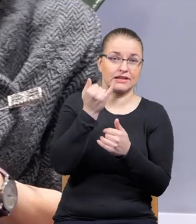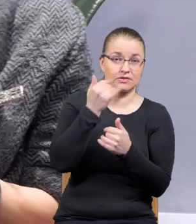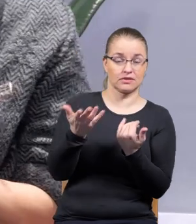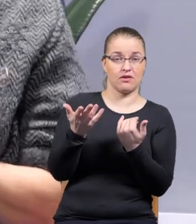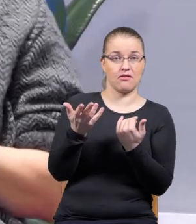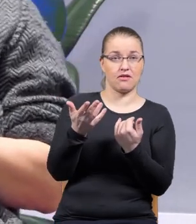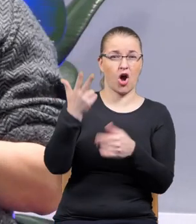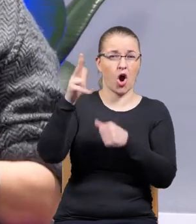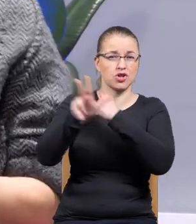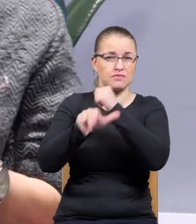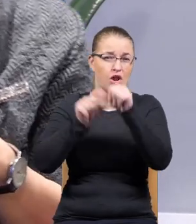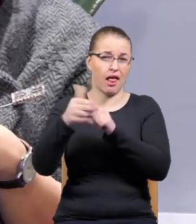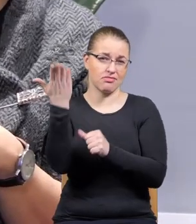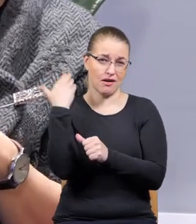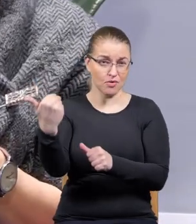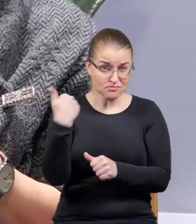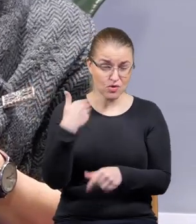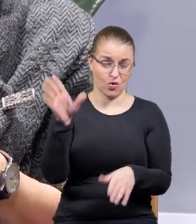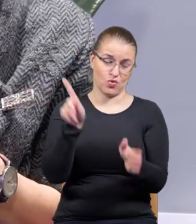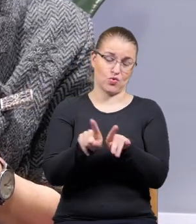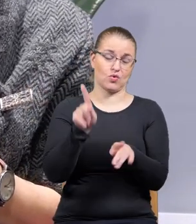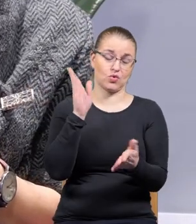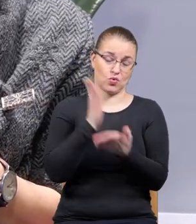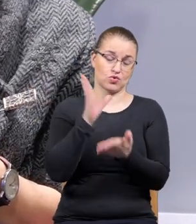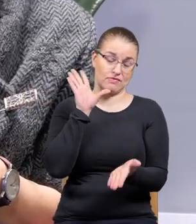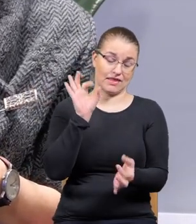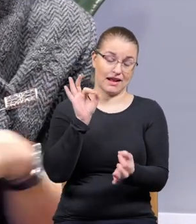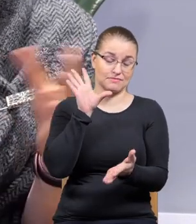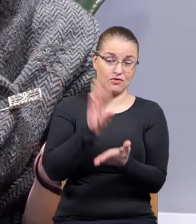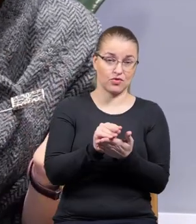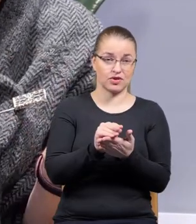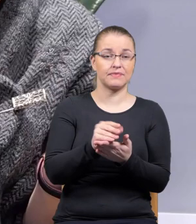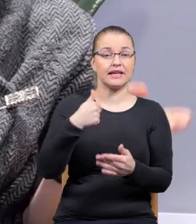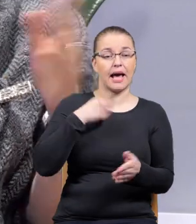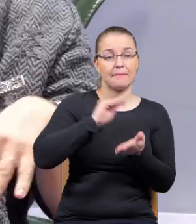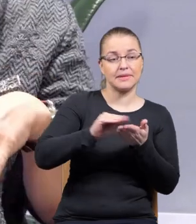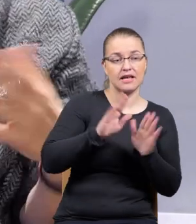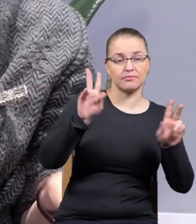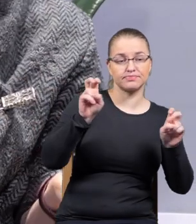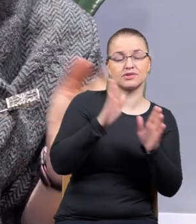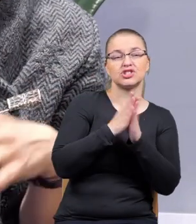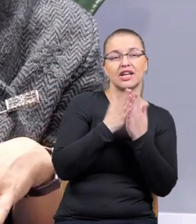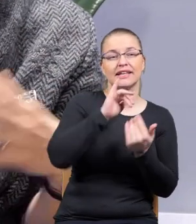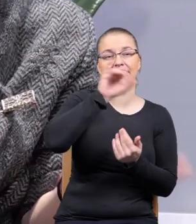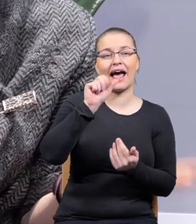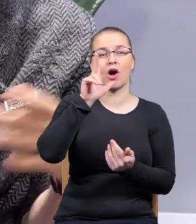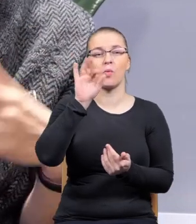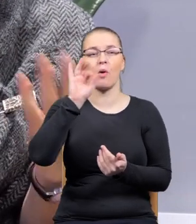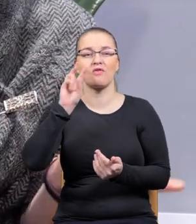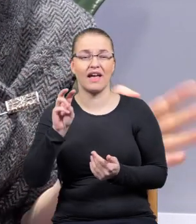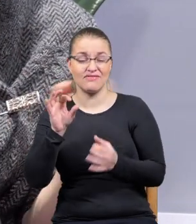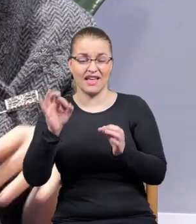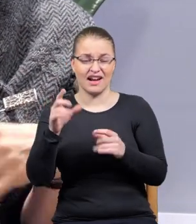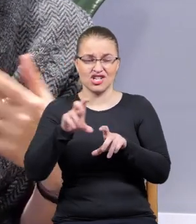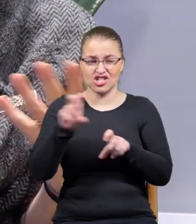sensie czasami, jak pisałam księgi jakubowe, miałam wrażenie też, że to, że dzielimy czas na przeszłość, teraźniejszość i przyszłość jest